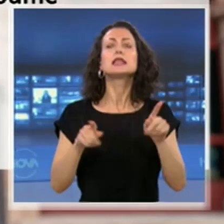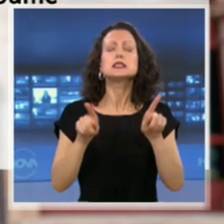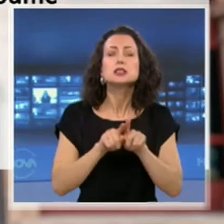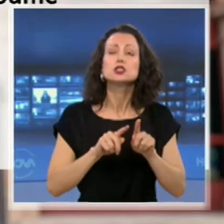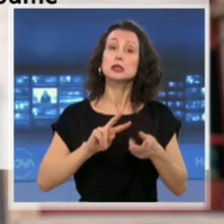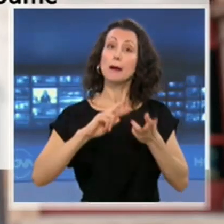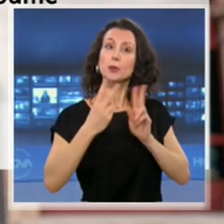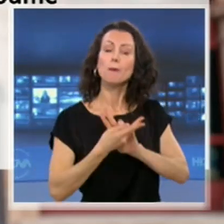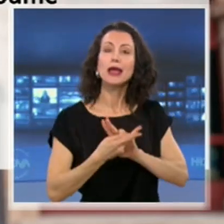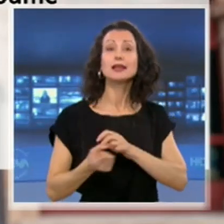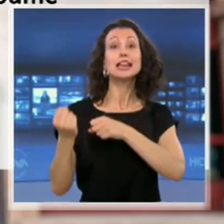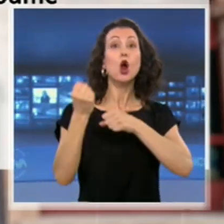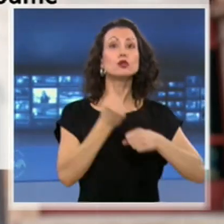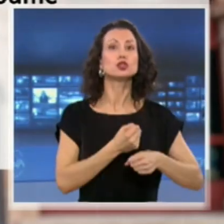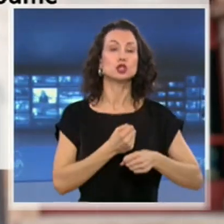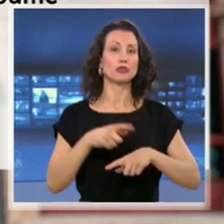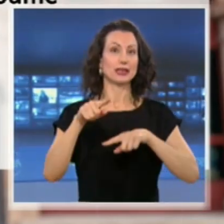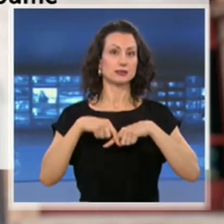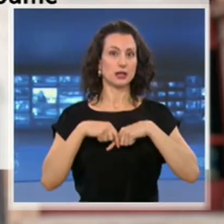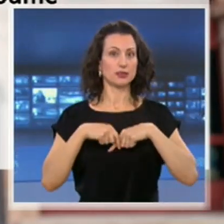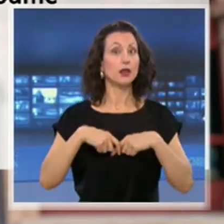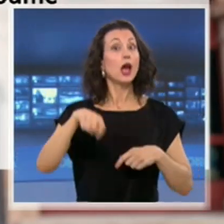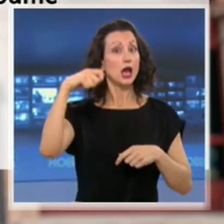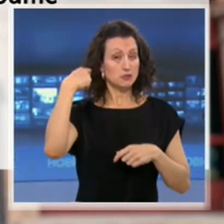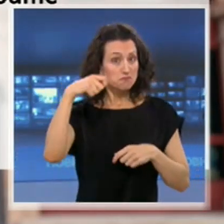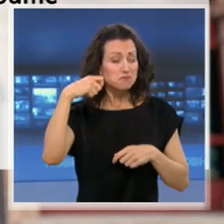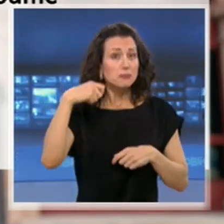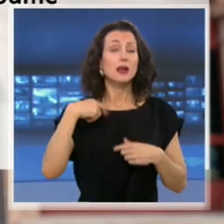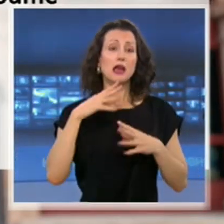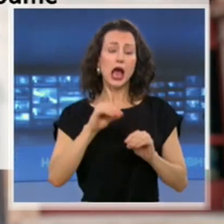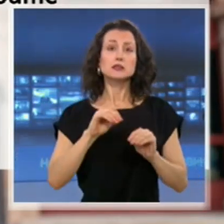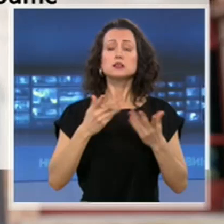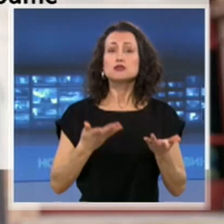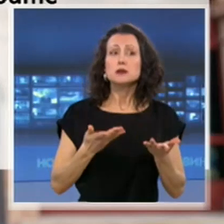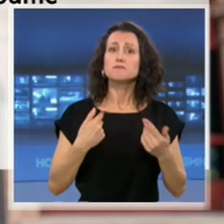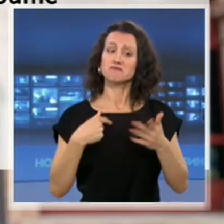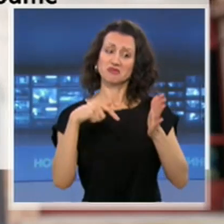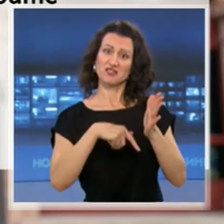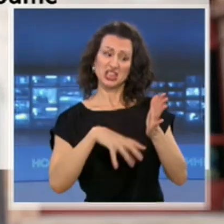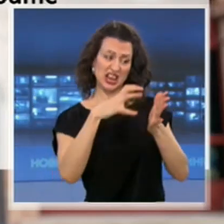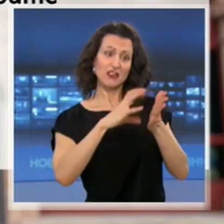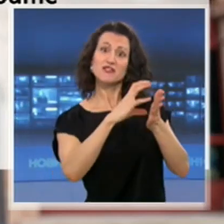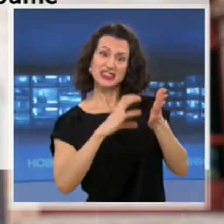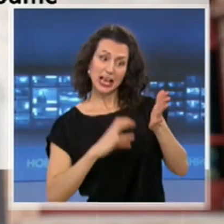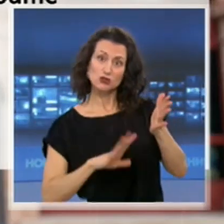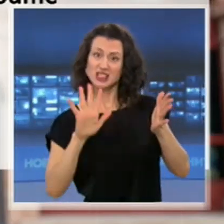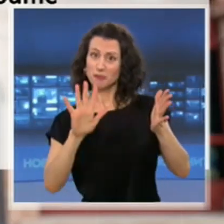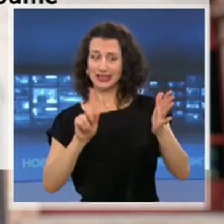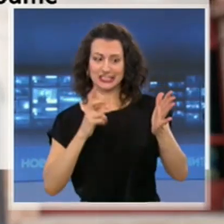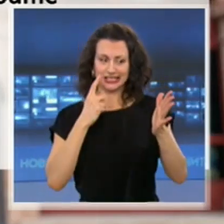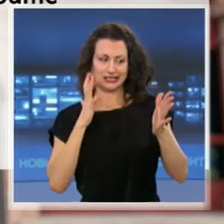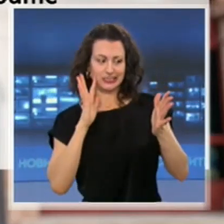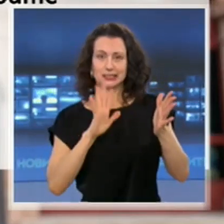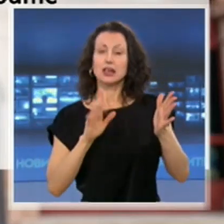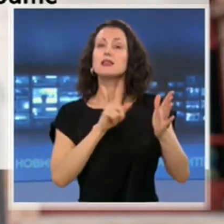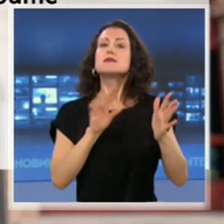Държавният глава успорва пет от новите текстове в Закона за здравето. В тях според президента липсва пределен срок за продължителността на